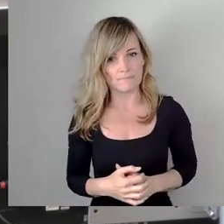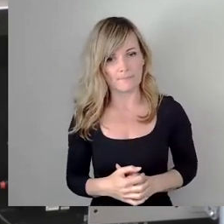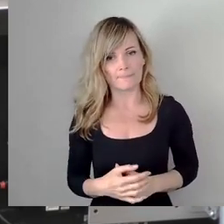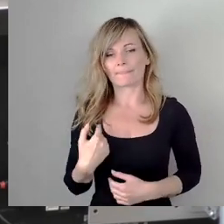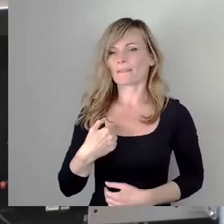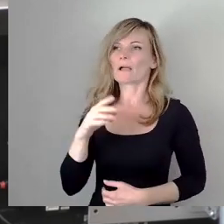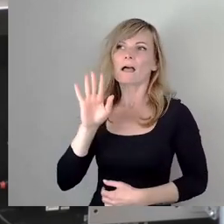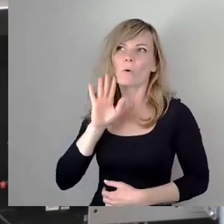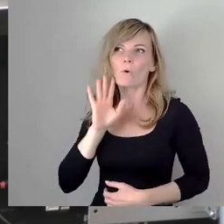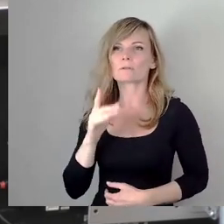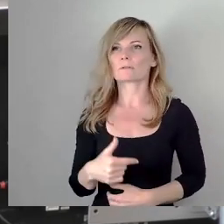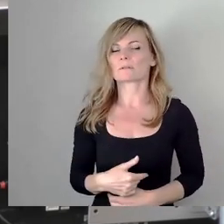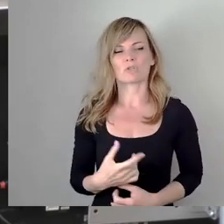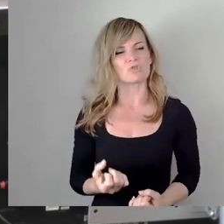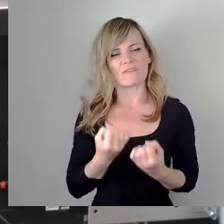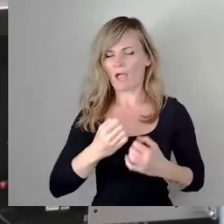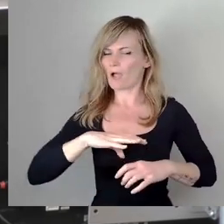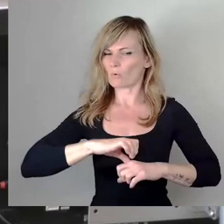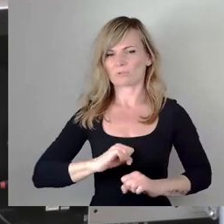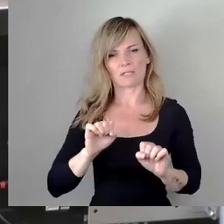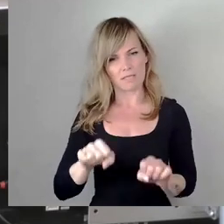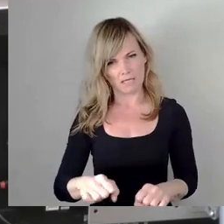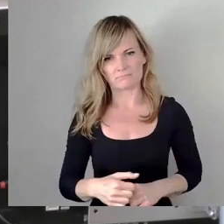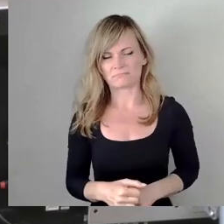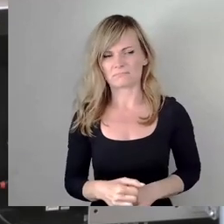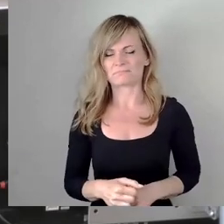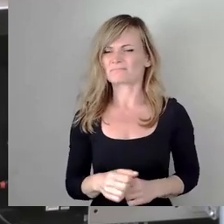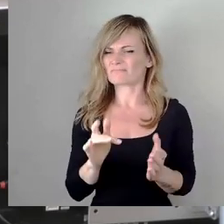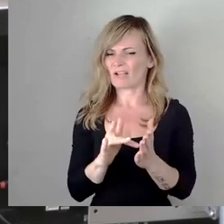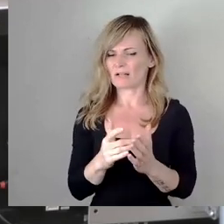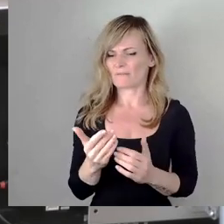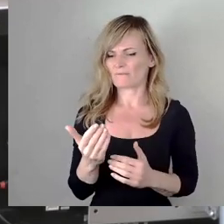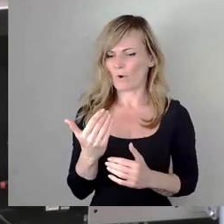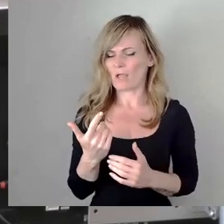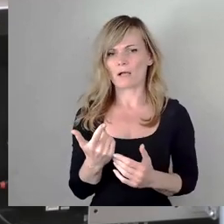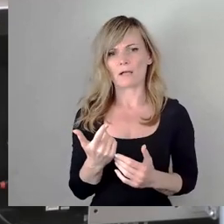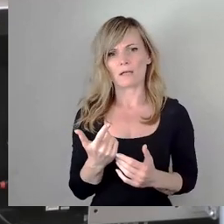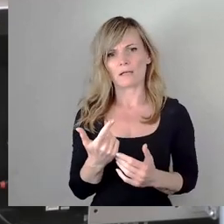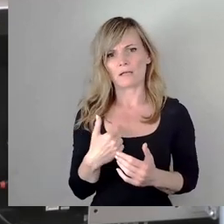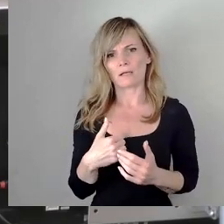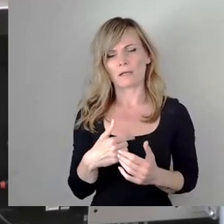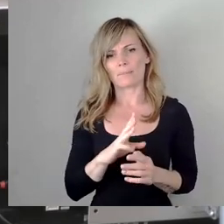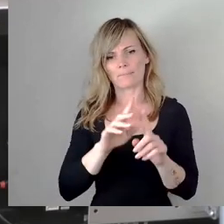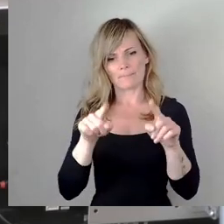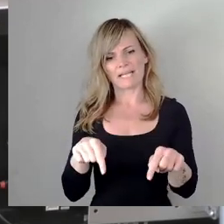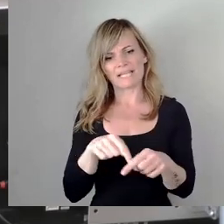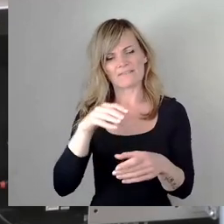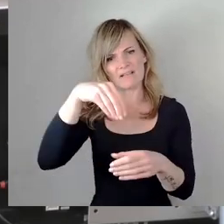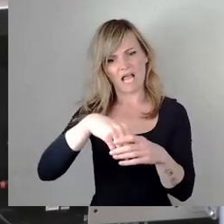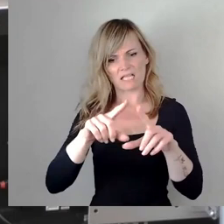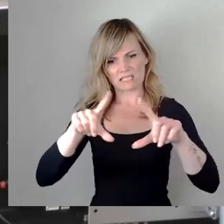schwer zu ertragen, weil ich habe tatsächlich heute kurz vorher ganz gerührt aus meinem Briefkasten, aus meinem Postfach ein